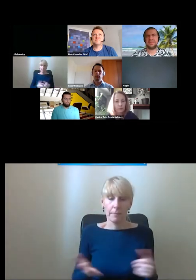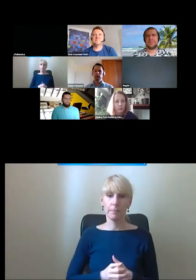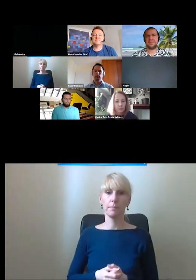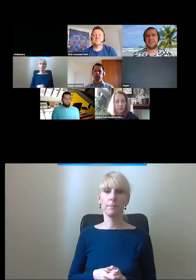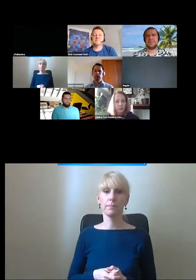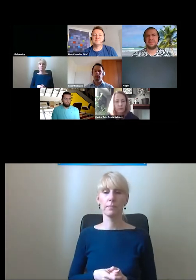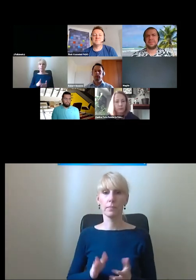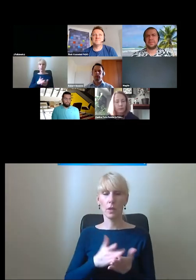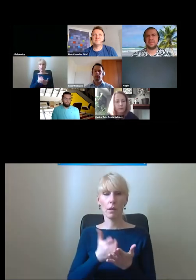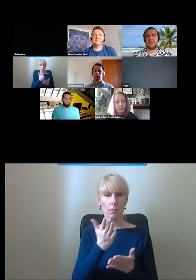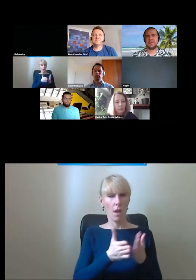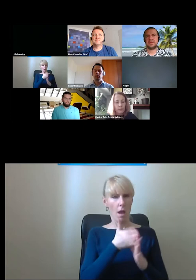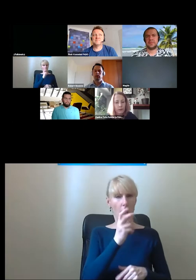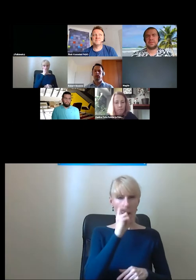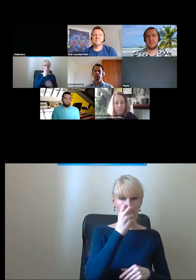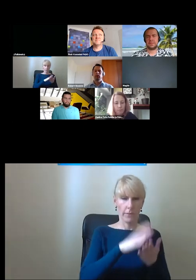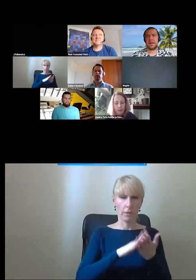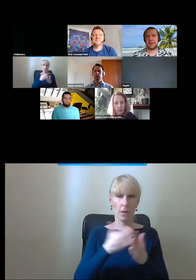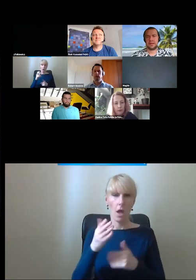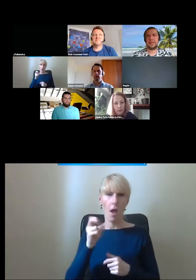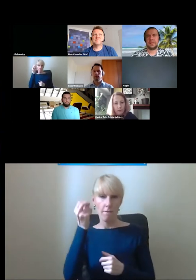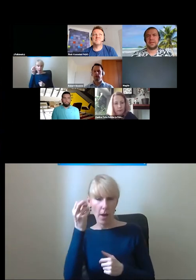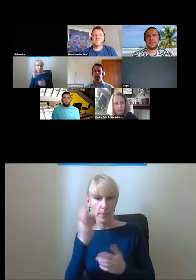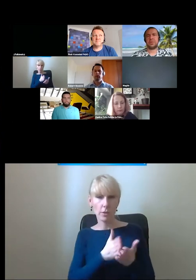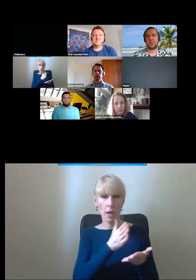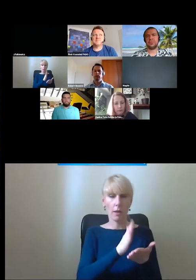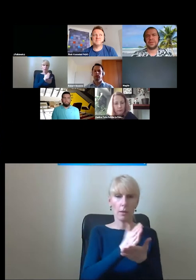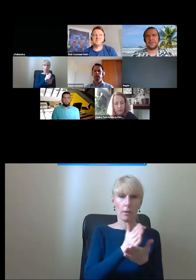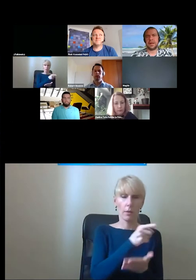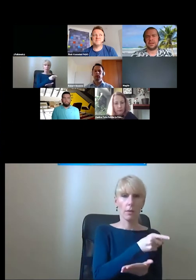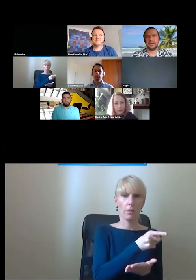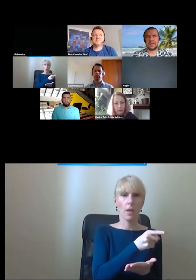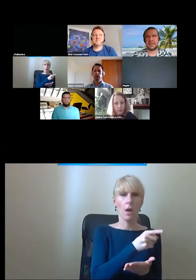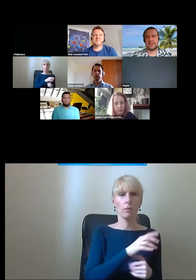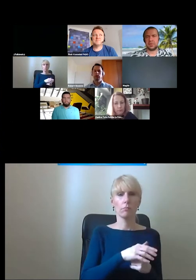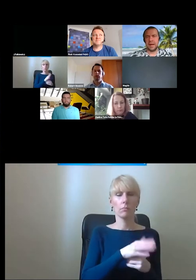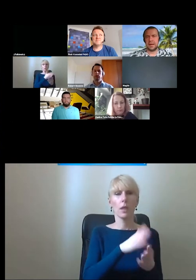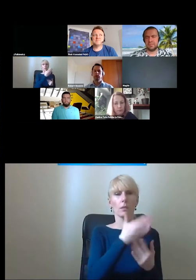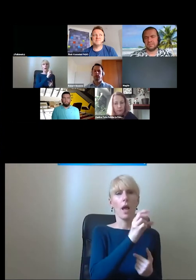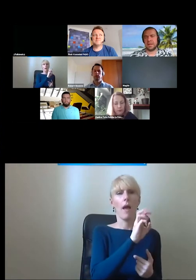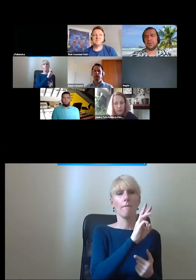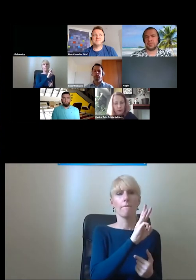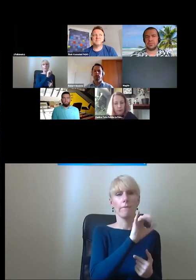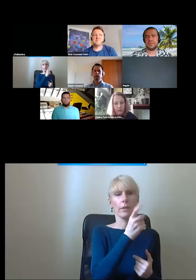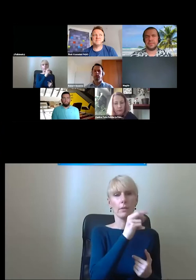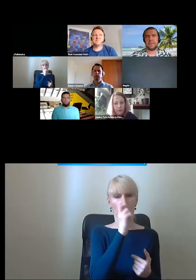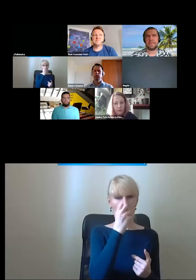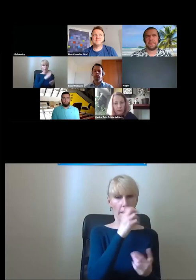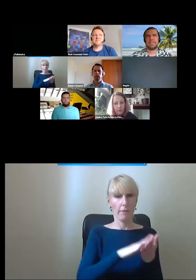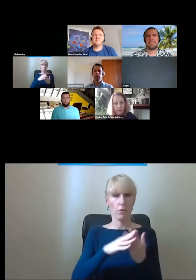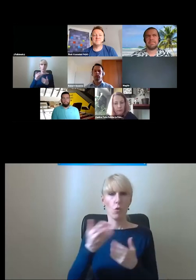na Widzewie, tak? Pomiędzy Łodzią Fabryczną, a Łodzią... Tak, a Łodzią Widzew. Tak, to jest taka stacja lokalna na osiedlu.